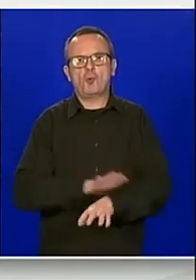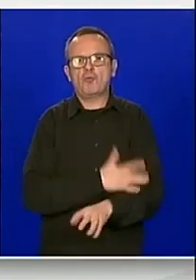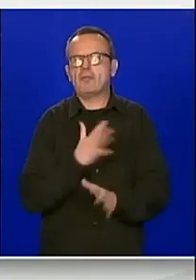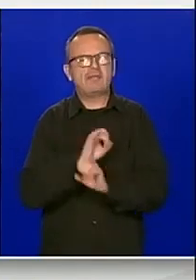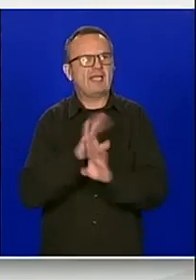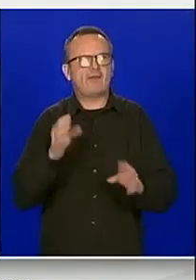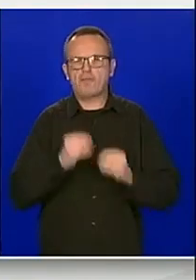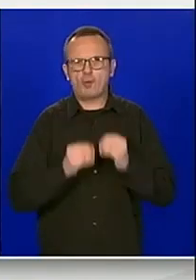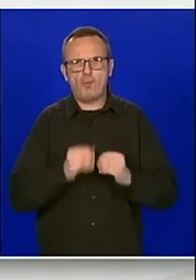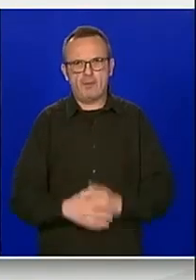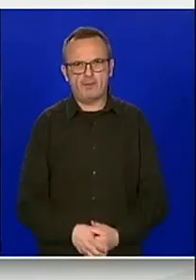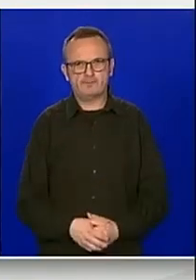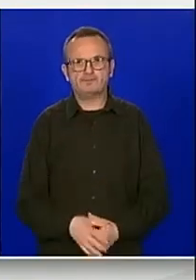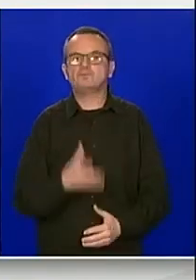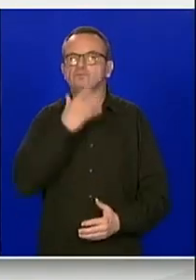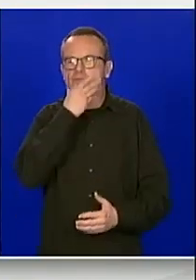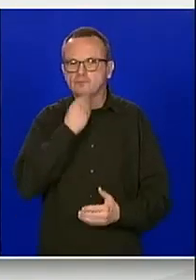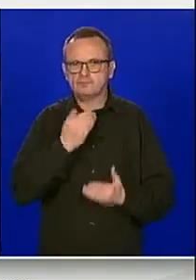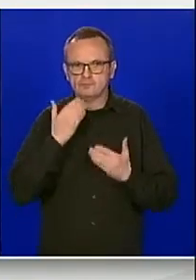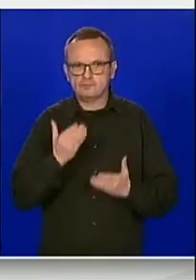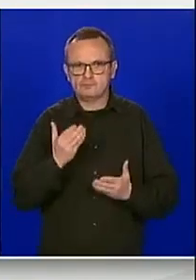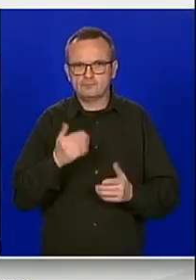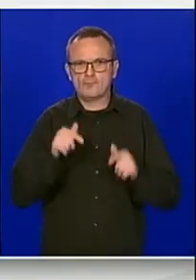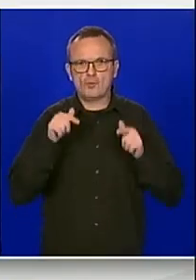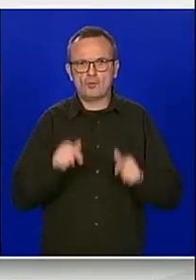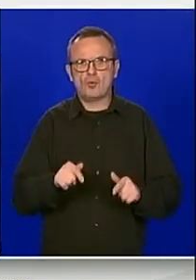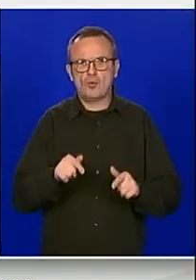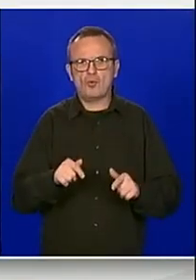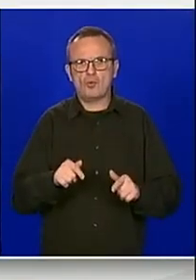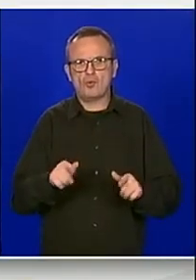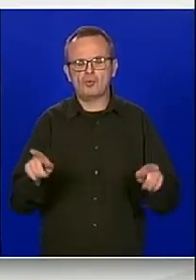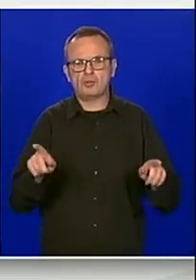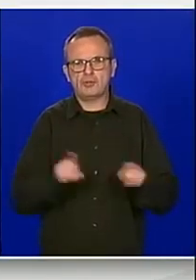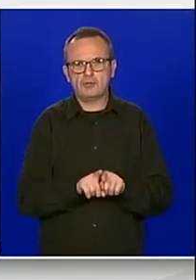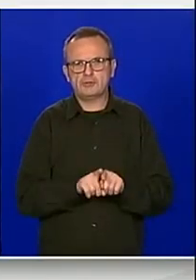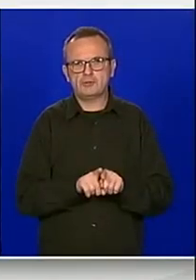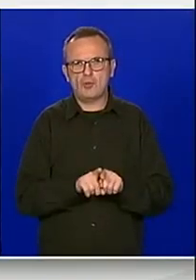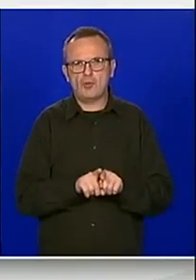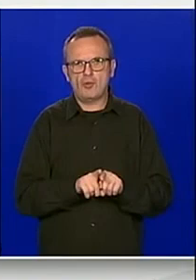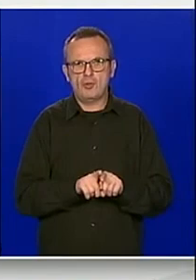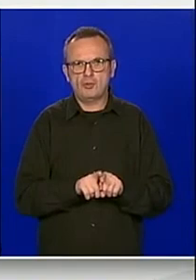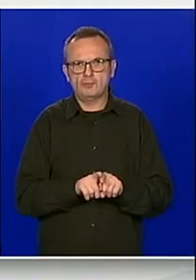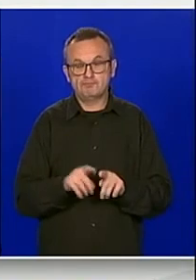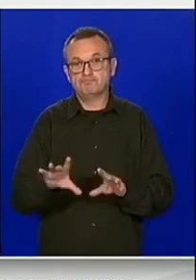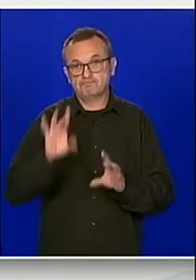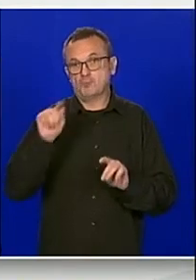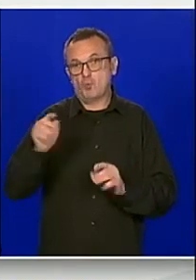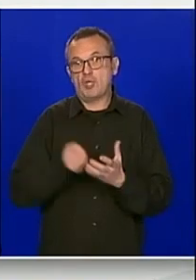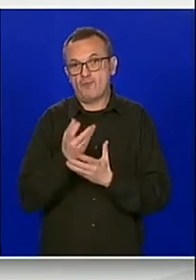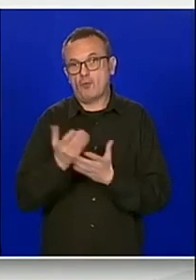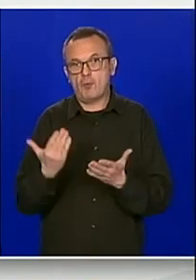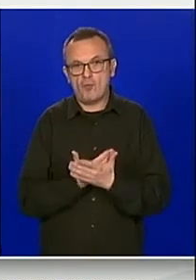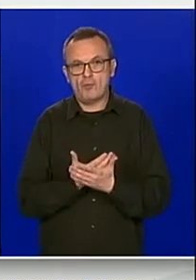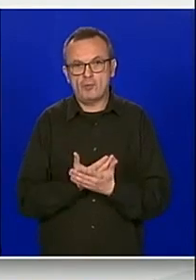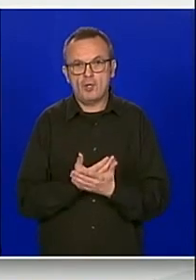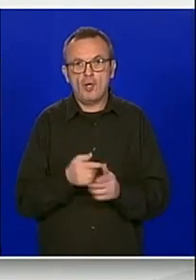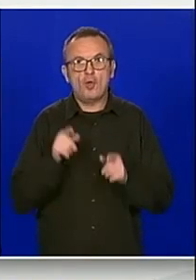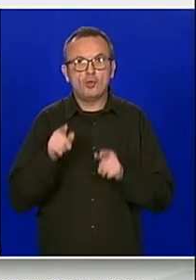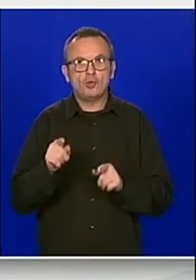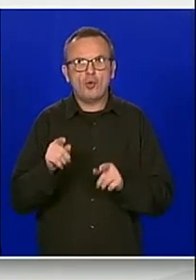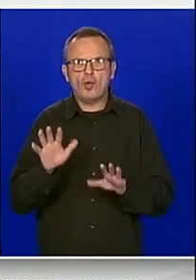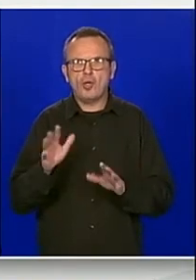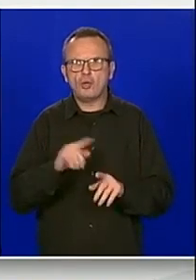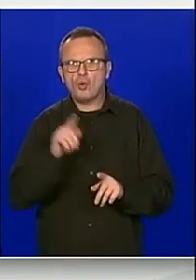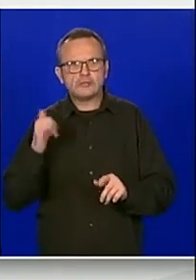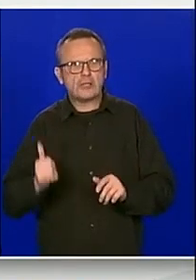Dobro, evo, i tu smo sada činjenicu saznali. To je koliko ja vidim. Jedan,